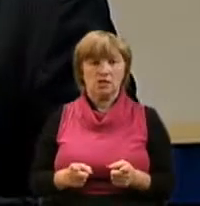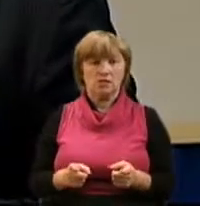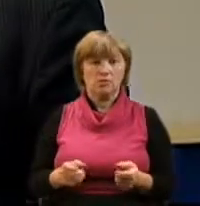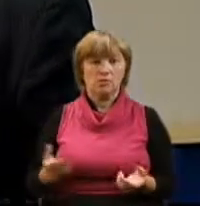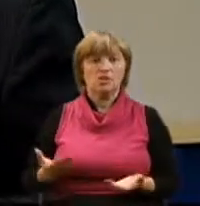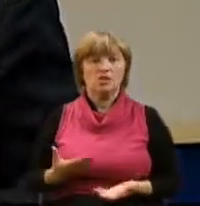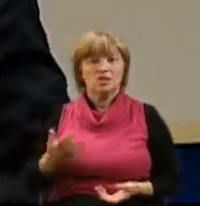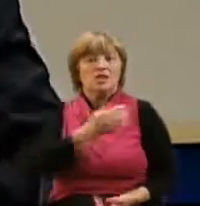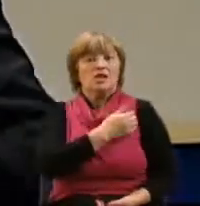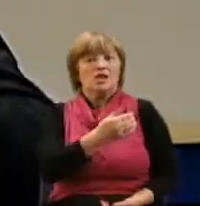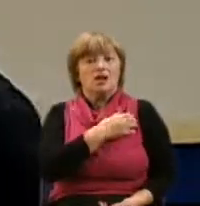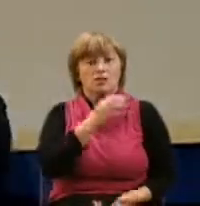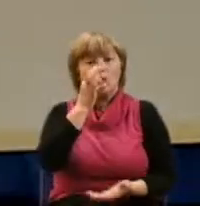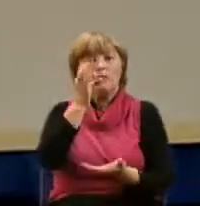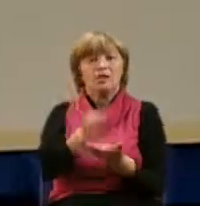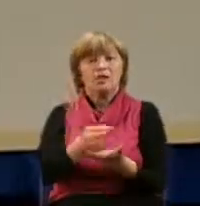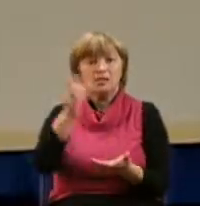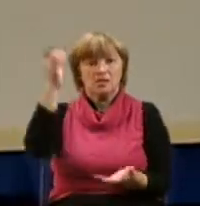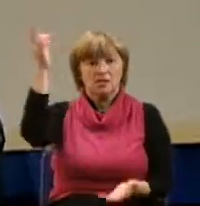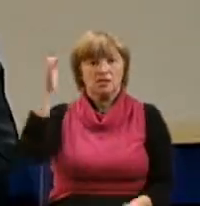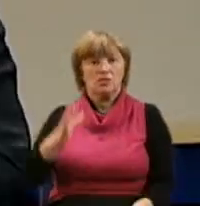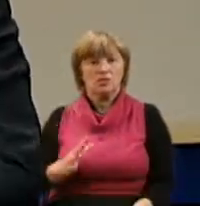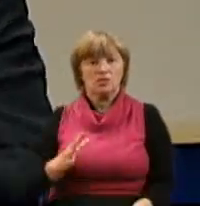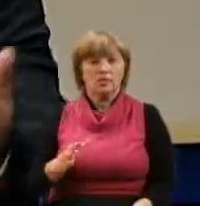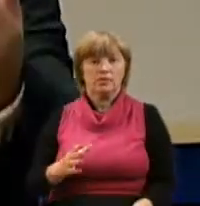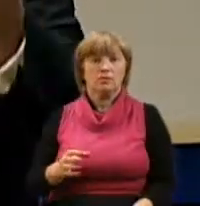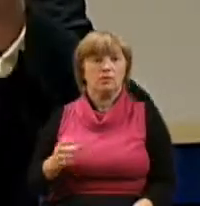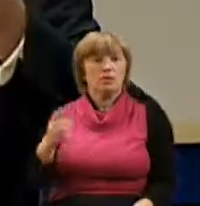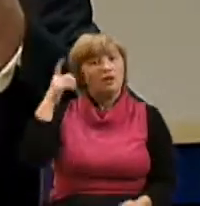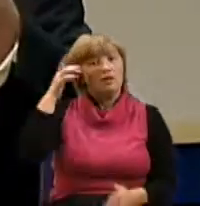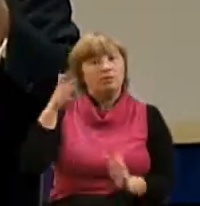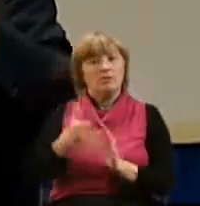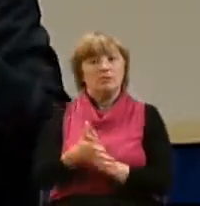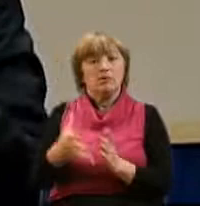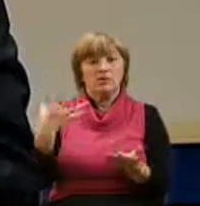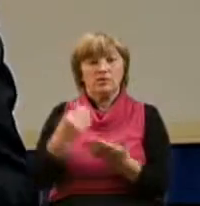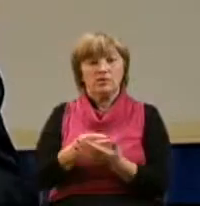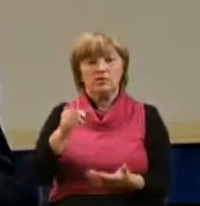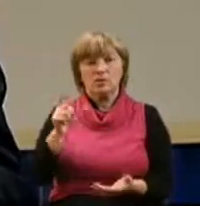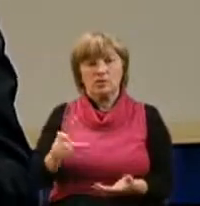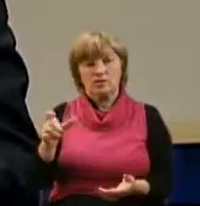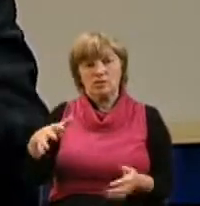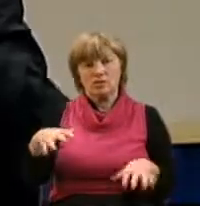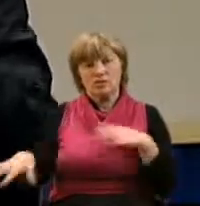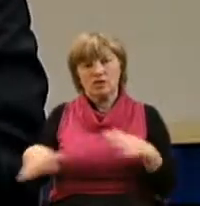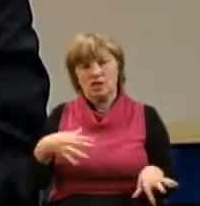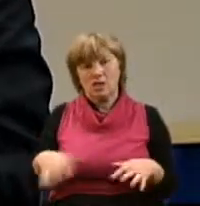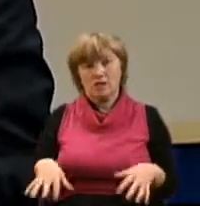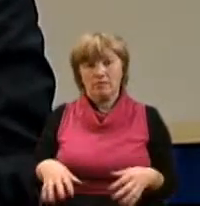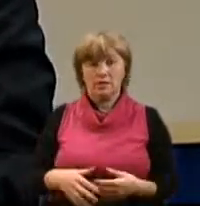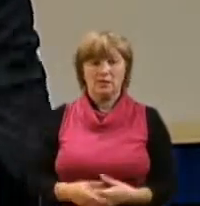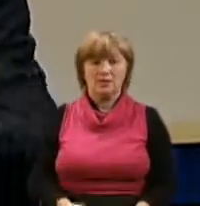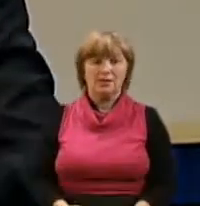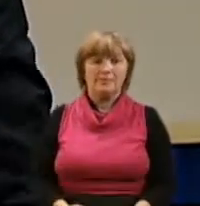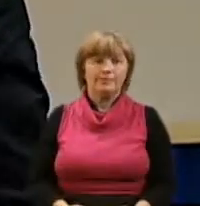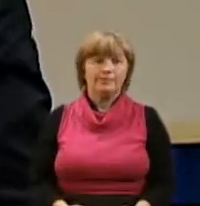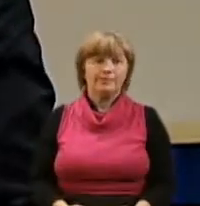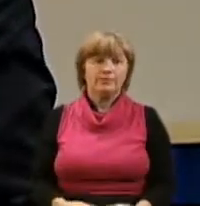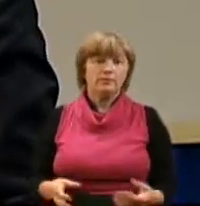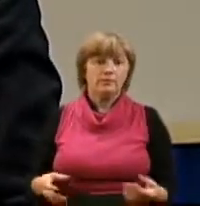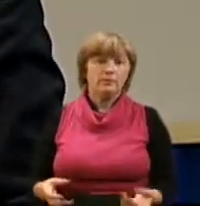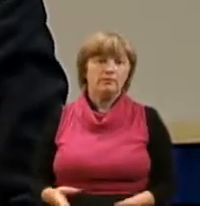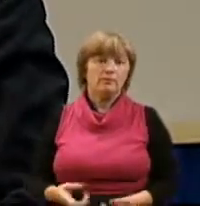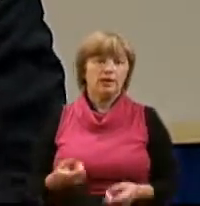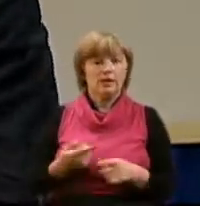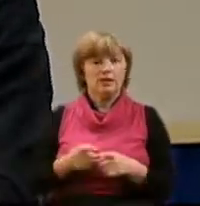желают обратиться к Господу, Господу и осознают свою человеческую слабость и немощь. Надо сказать, что